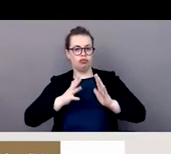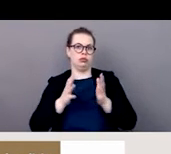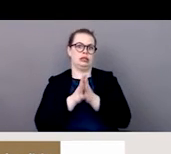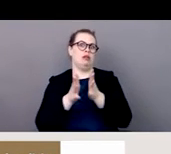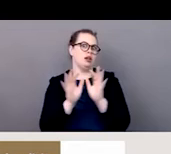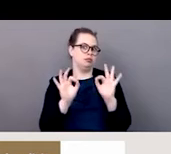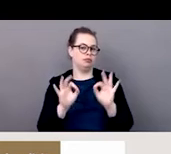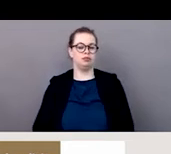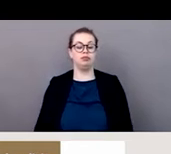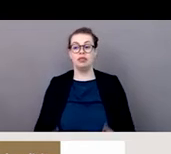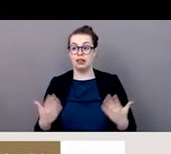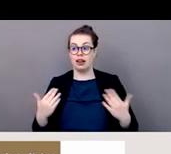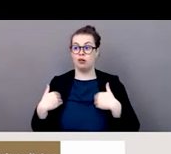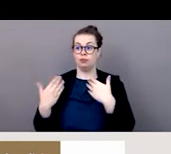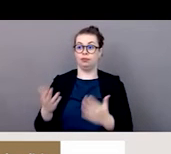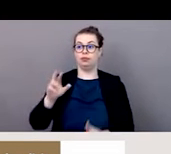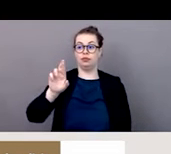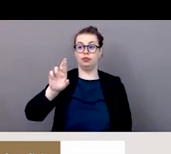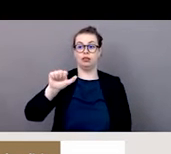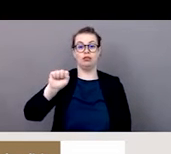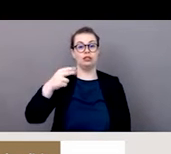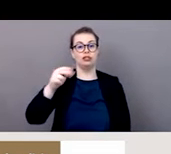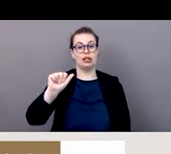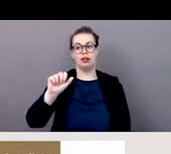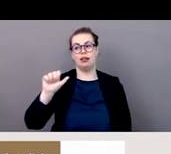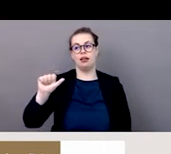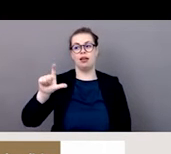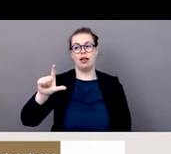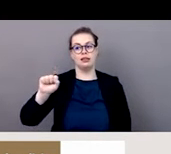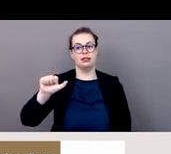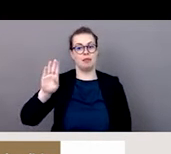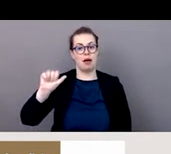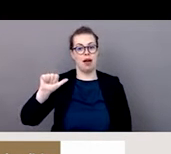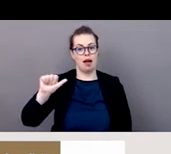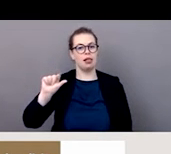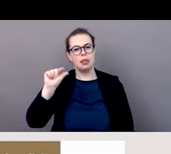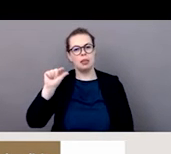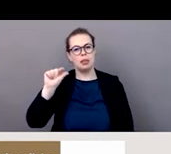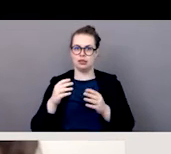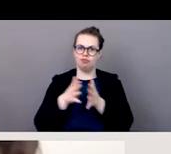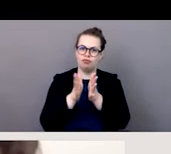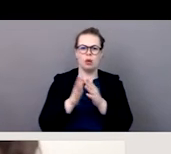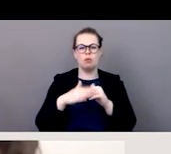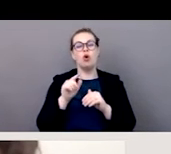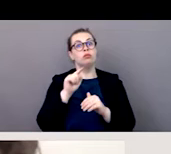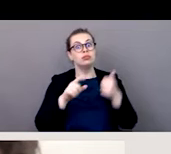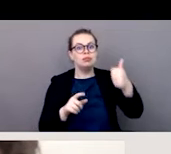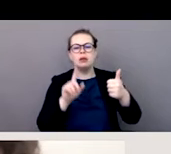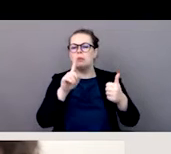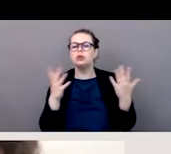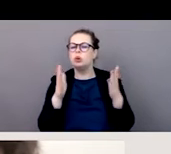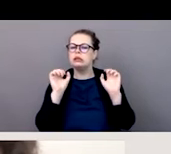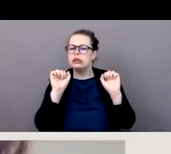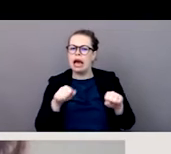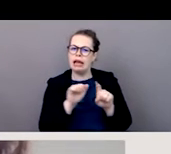avec ceci, je vais donner la parole à ma collègue Raja pour me donner cette critique relative à ces mesures. Vous avez la parole,